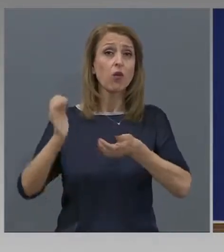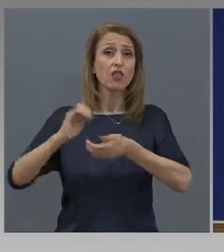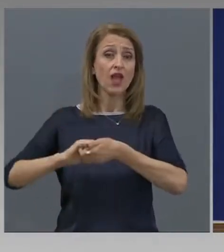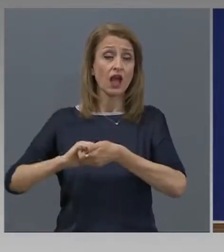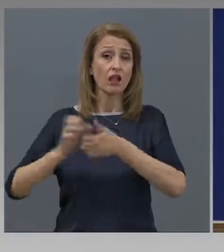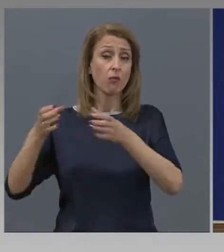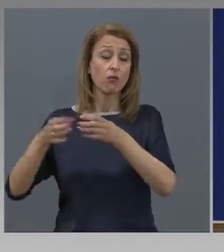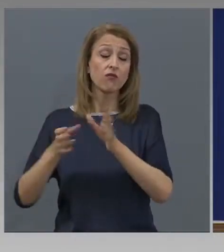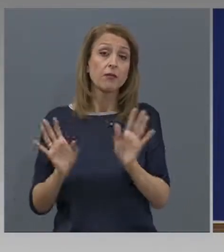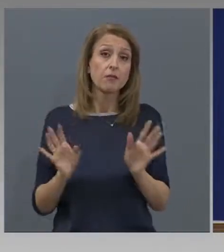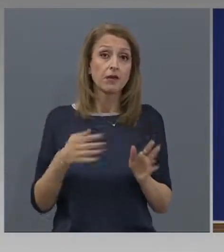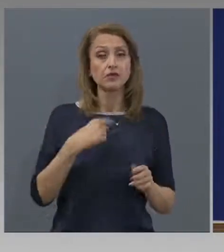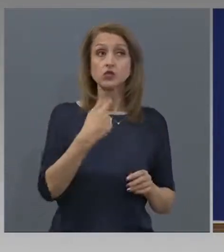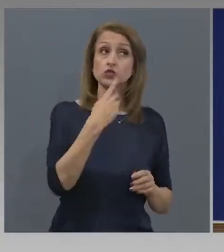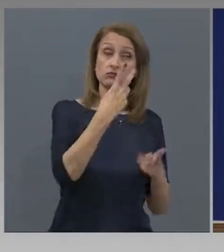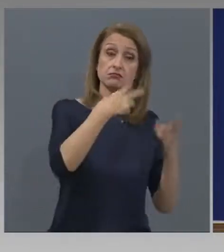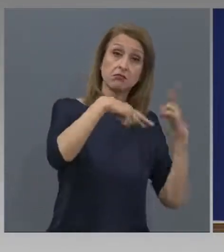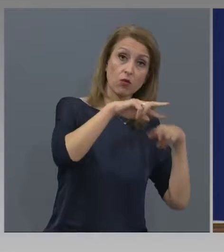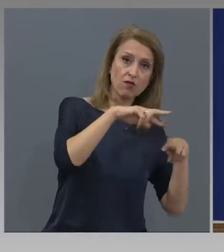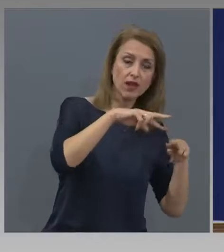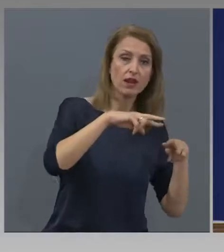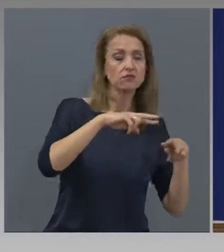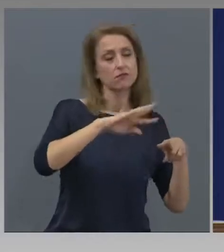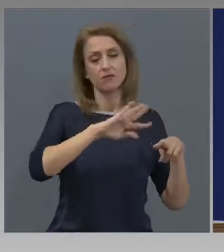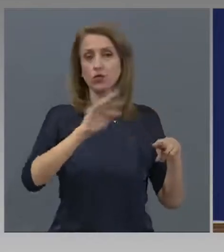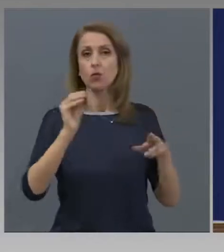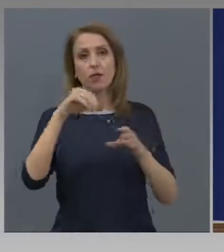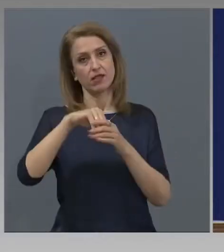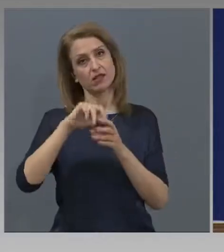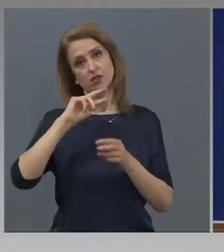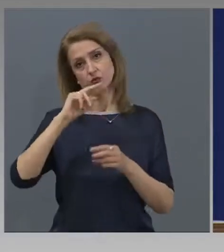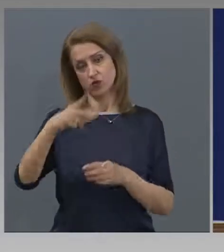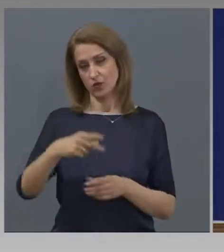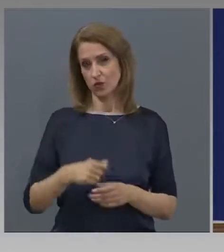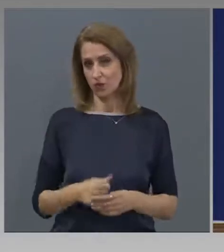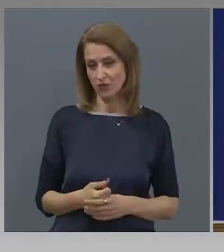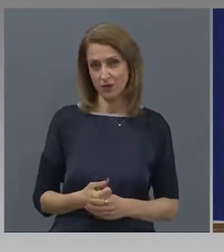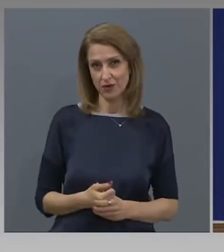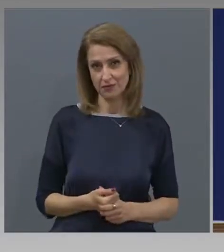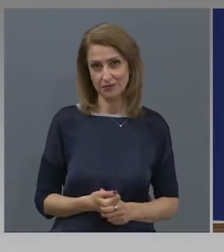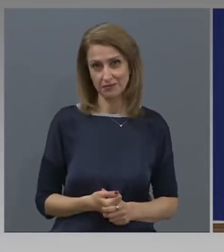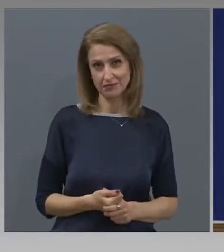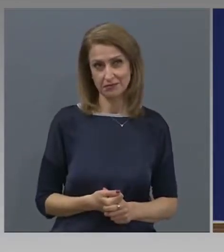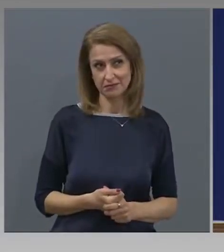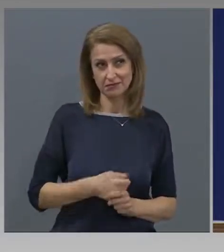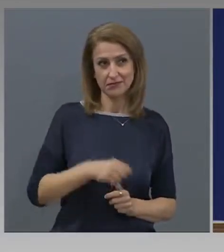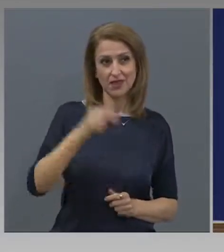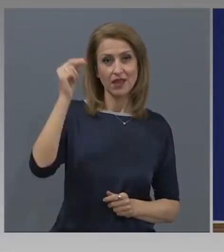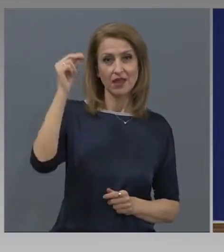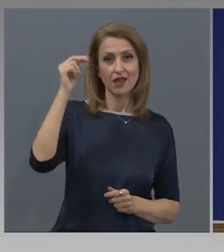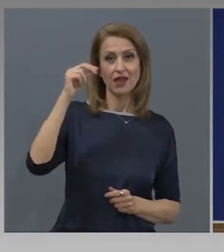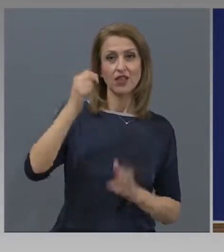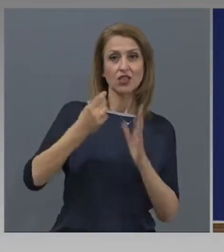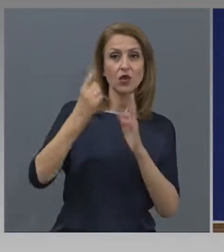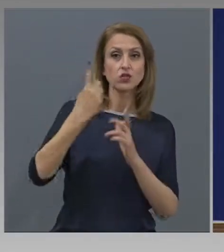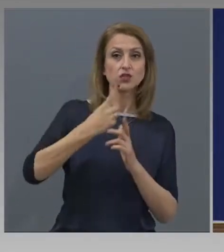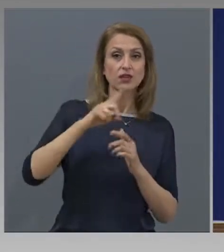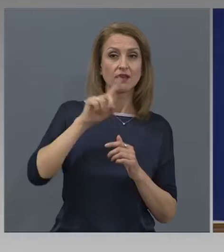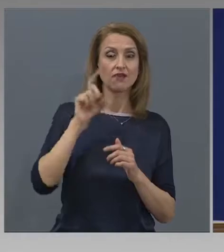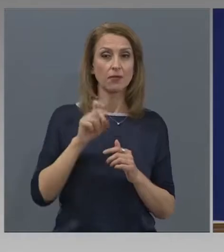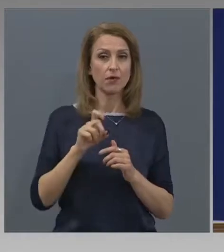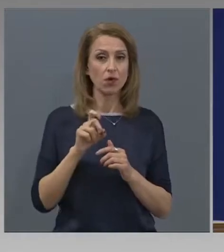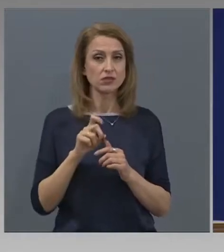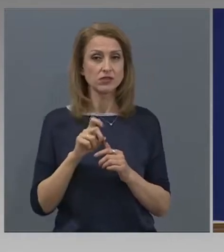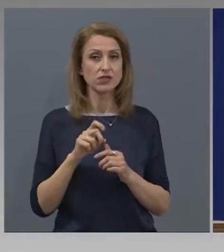етап. Ще проверя. Ако има, ще ви отговоря допълнително. Иван Канчев, България ОНЕР. Искам да ви попитам